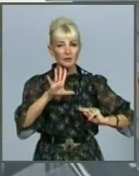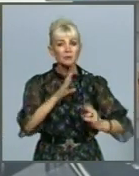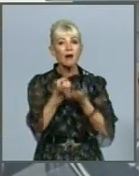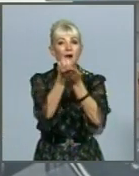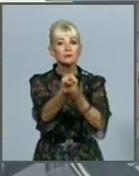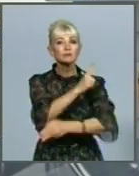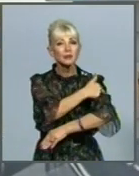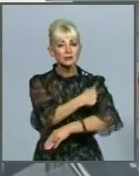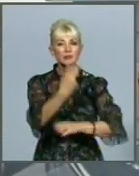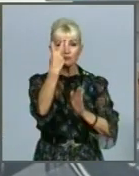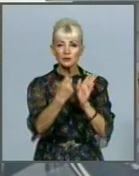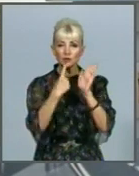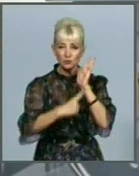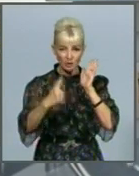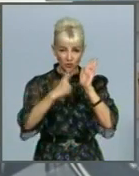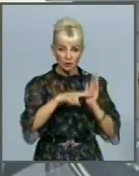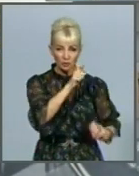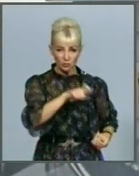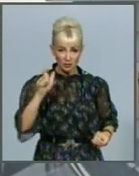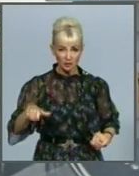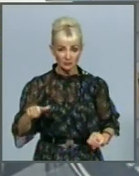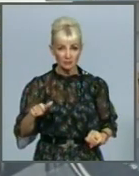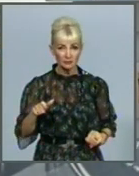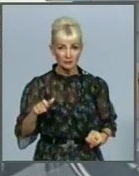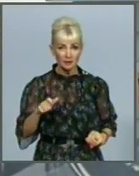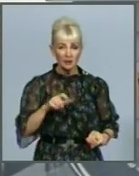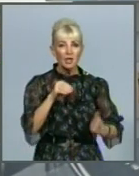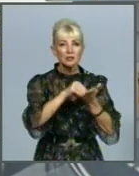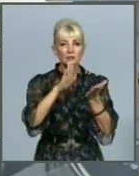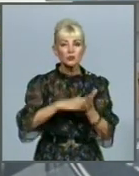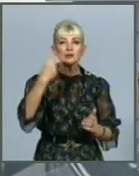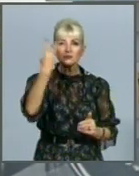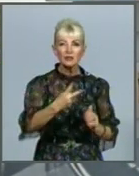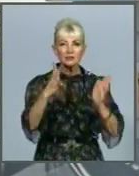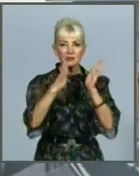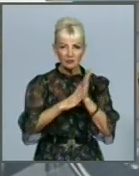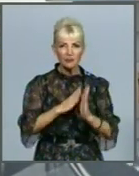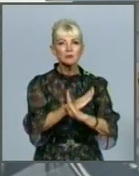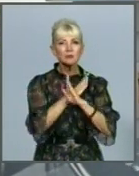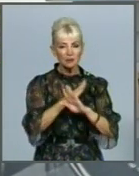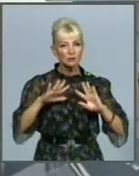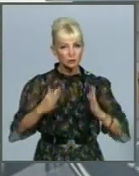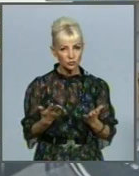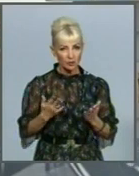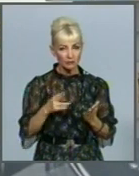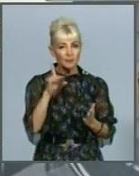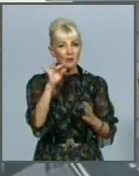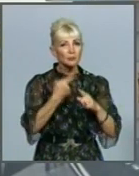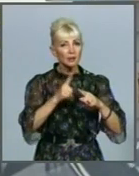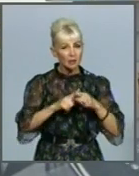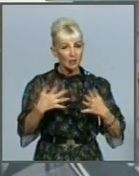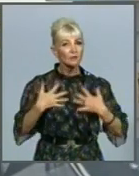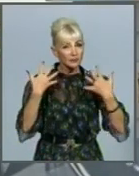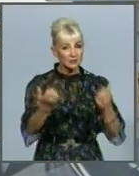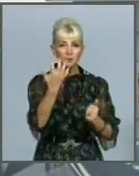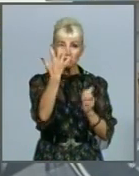266 людей. Зафіксовано 29 летальних випадків. При цьому одужало